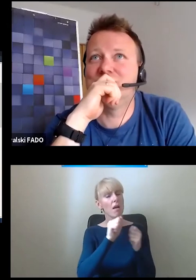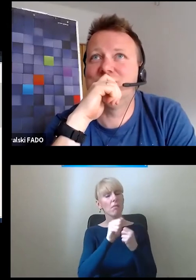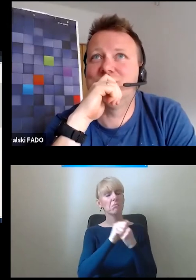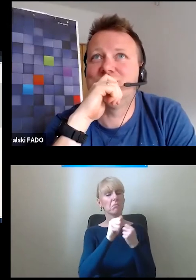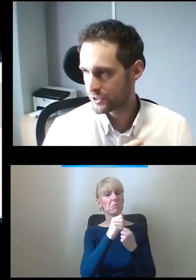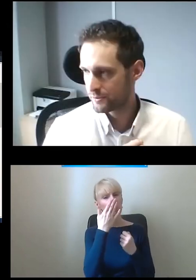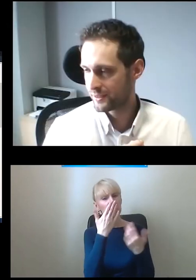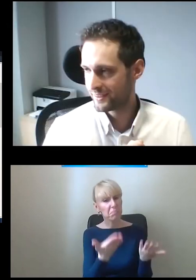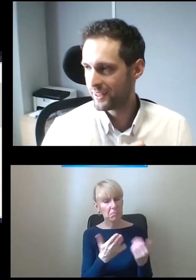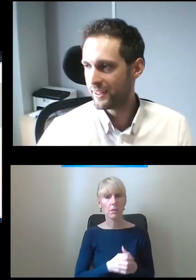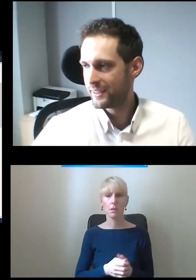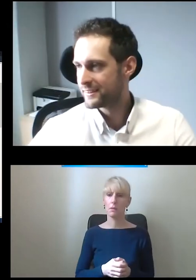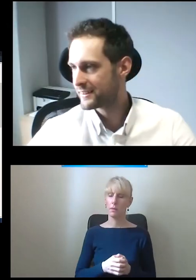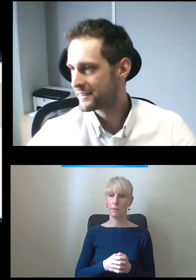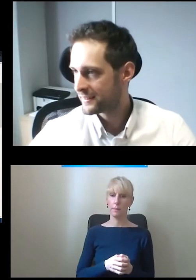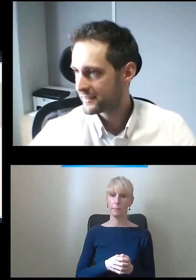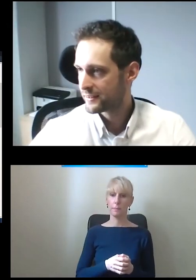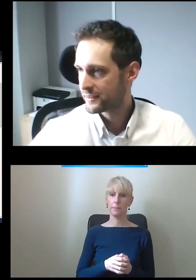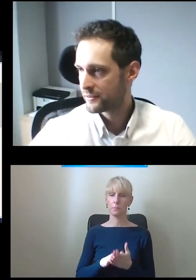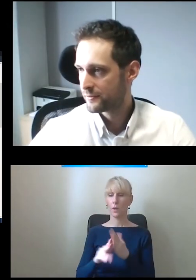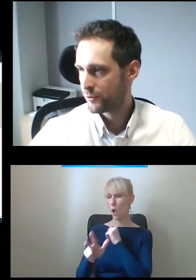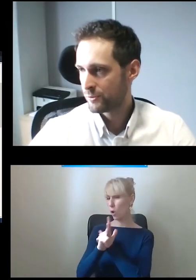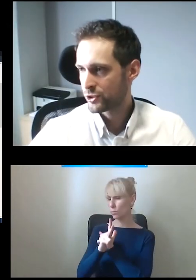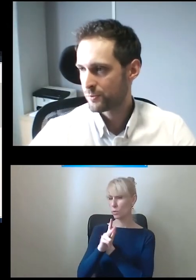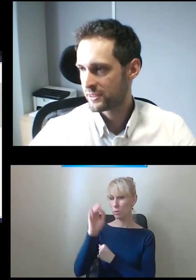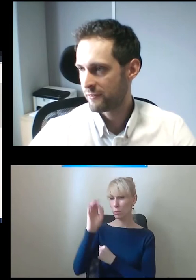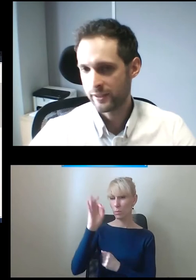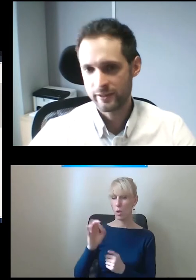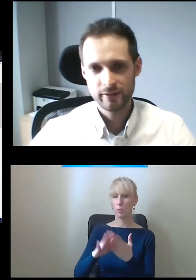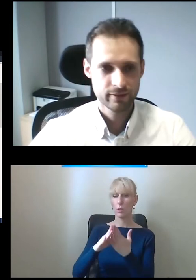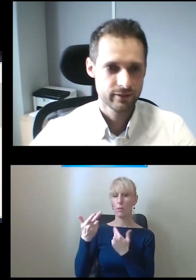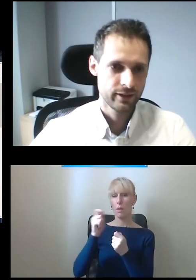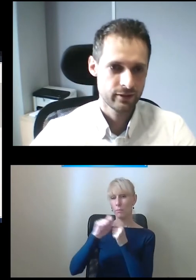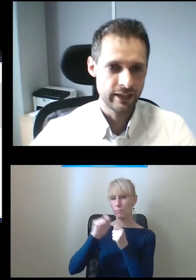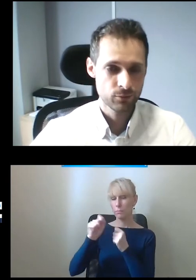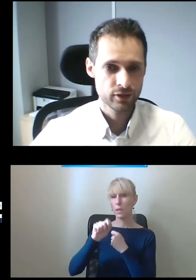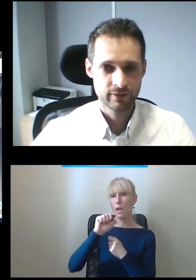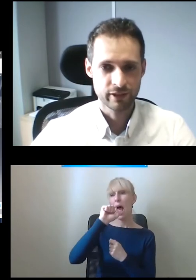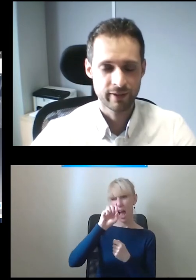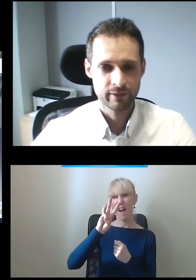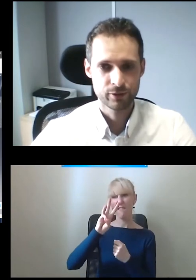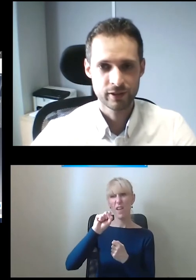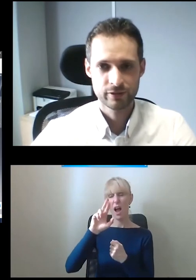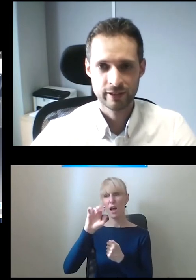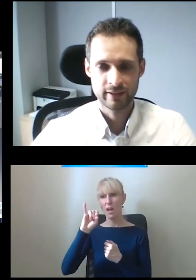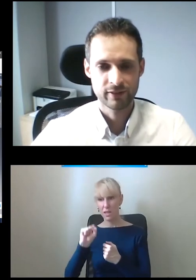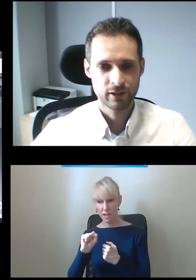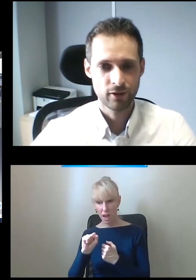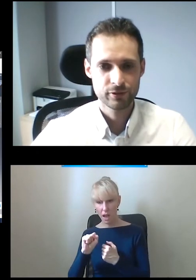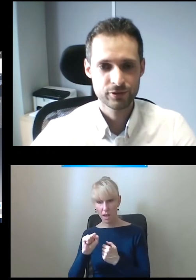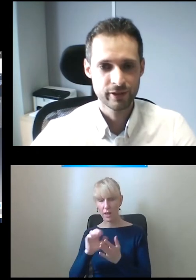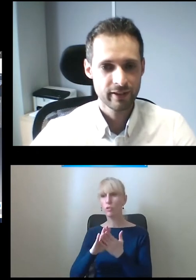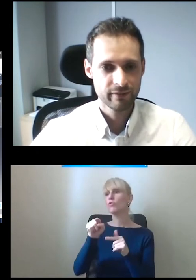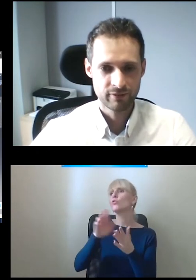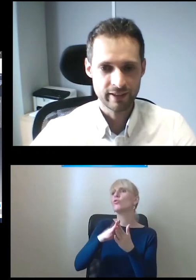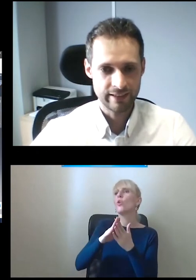Tak, pierwszym, 80% awarii, ja to muszę nazwać awarii, bo to jest taki tak zwany call